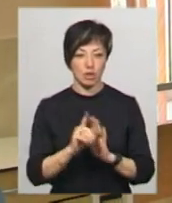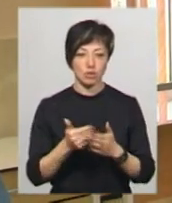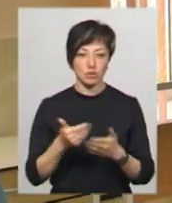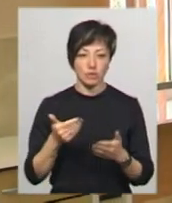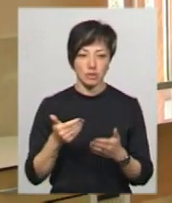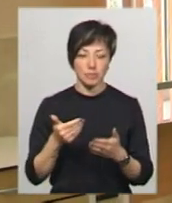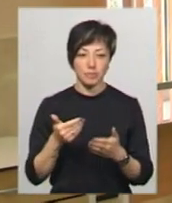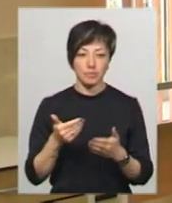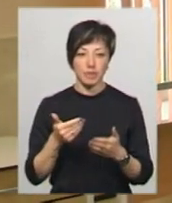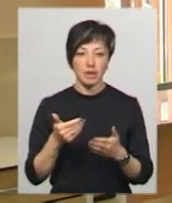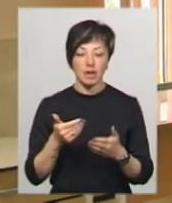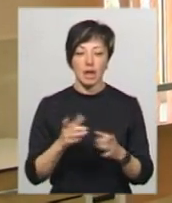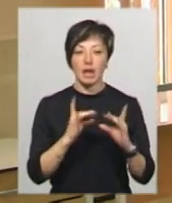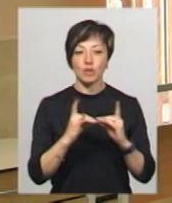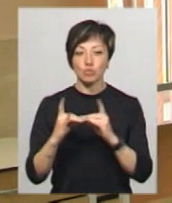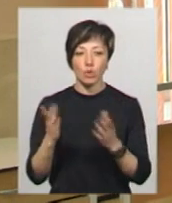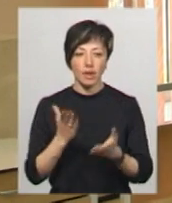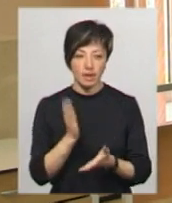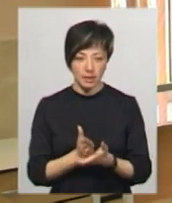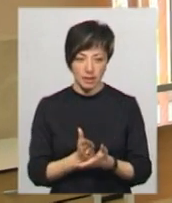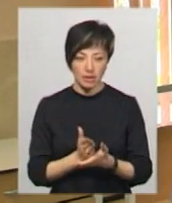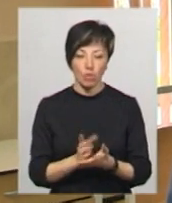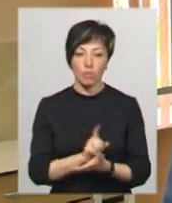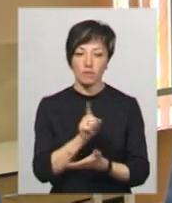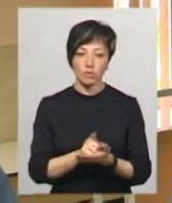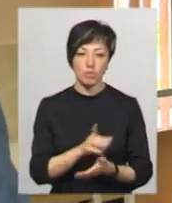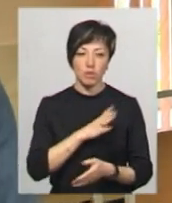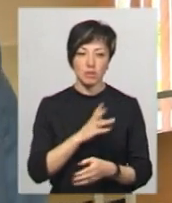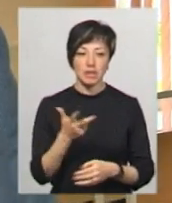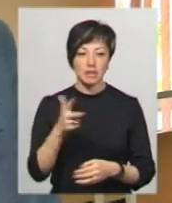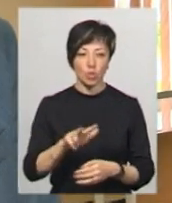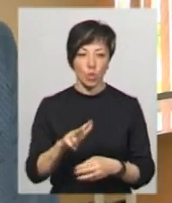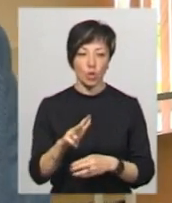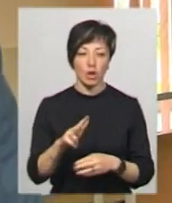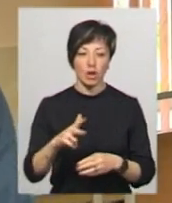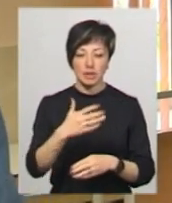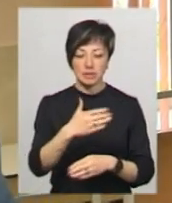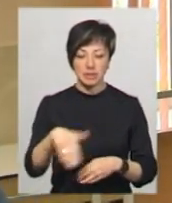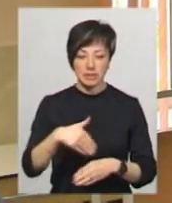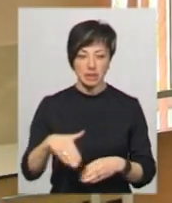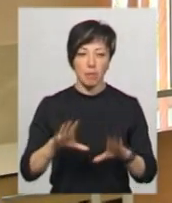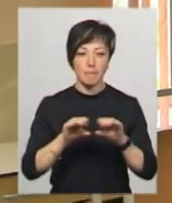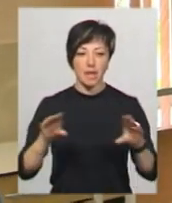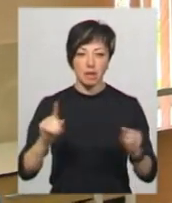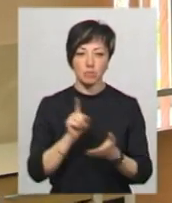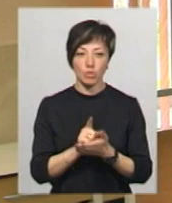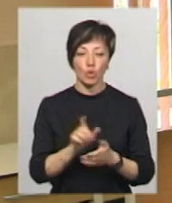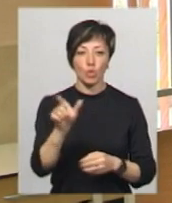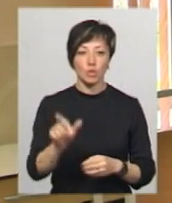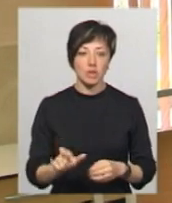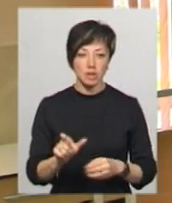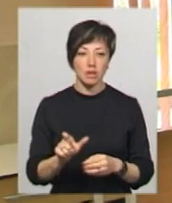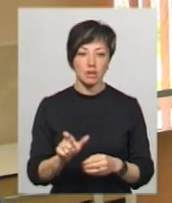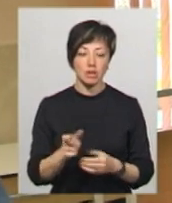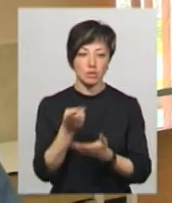тих самих ліжок, які є, обов'язково мають бути трьохсекційними, відповідні матраци мають бути, бо людина на